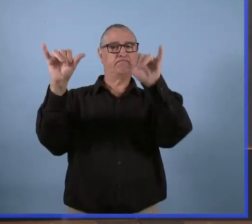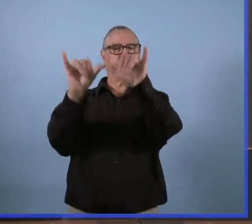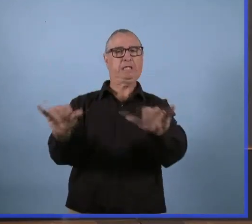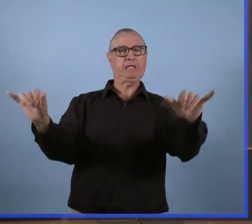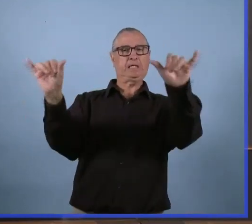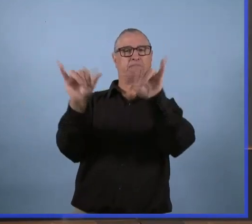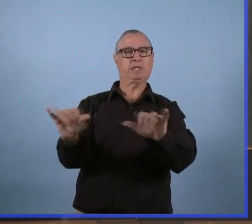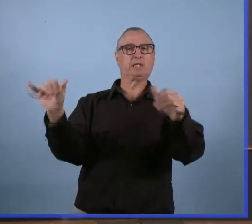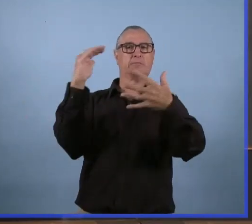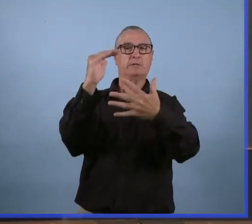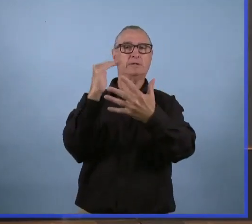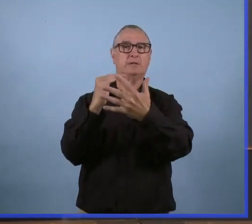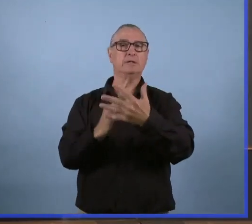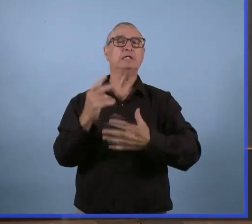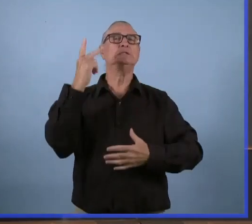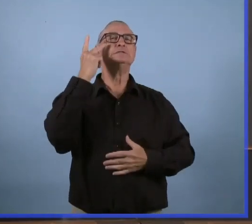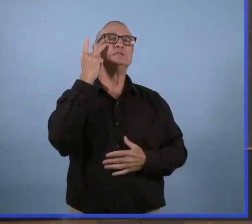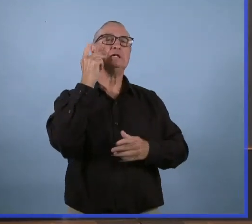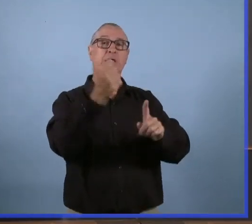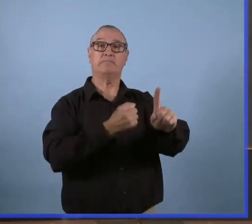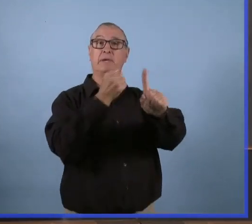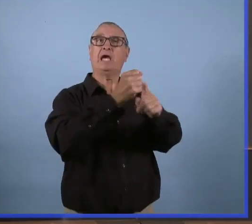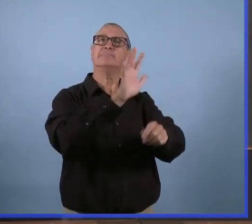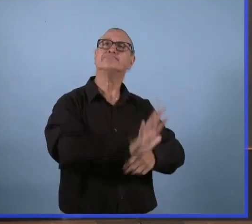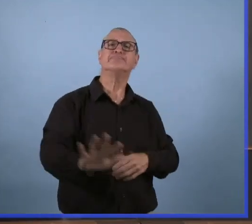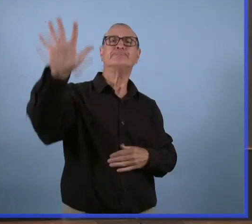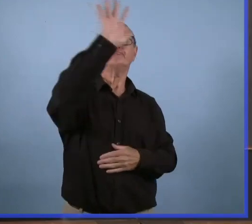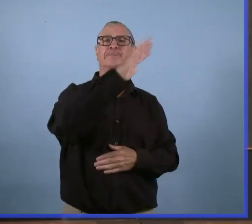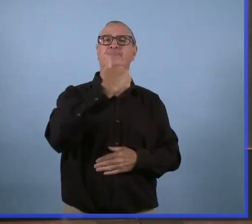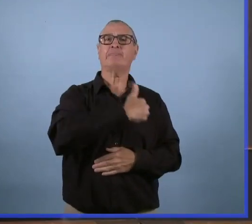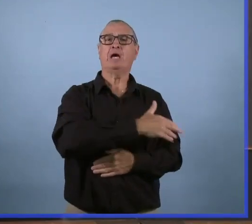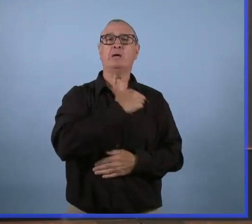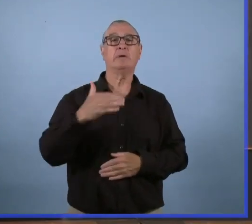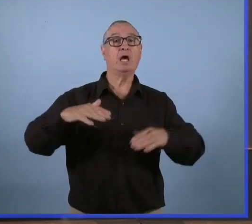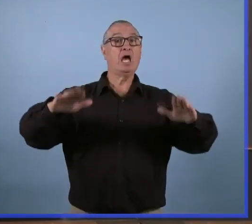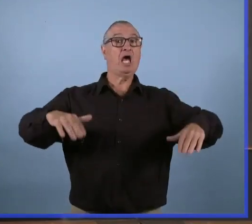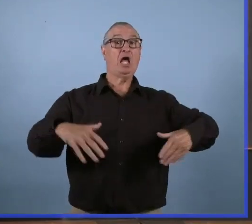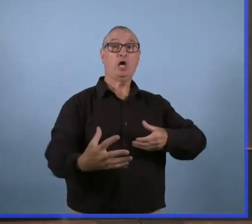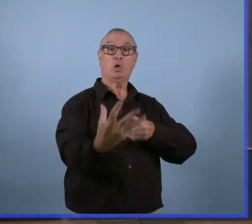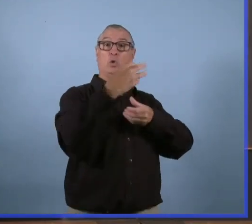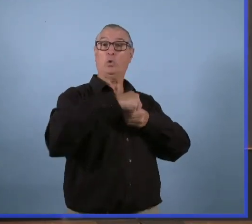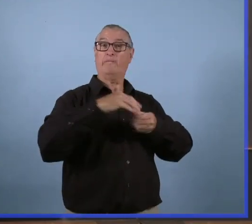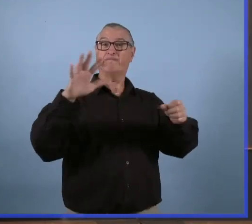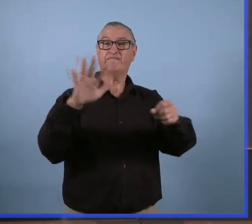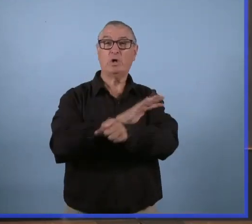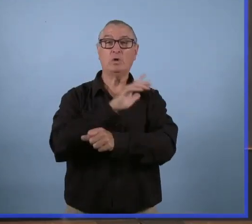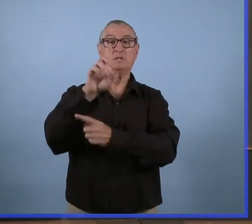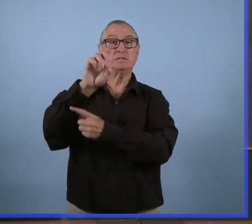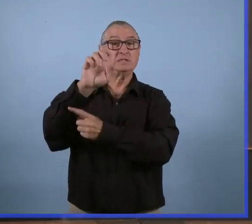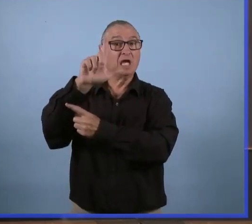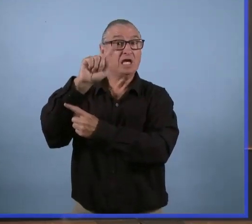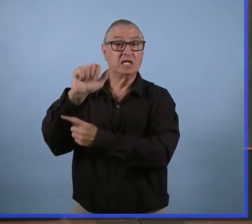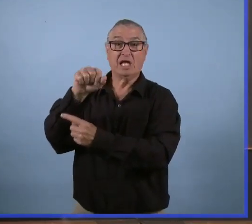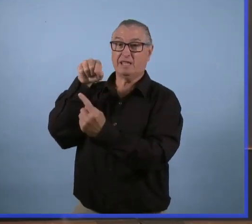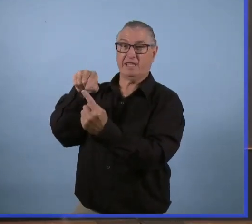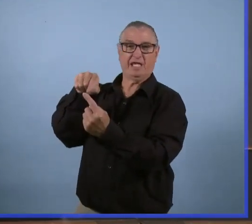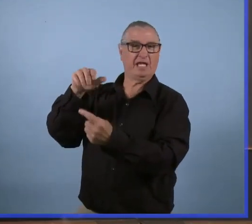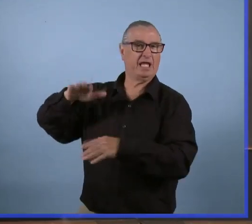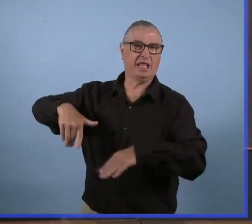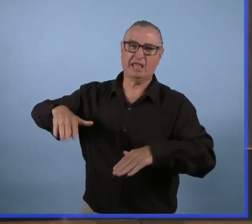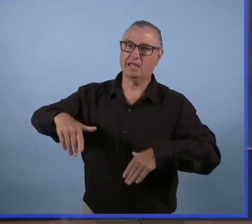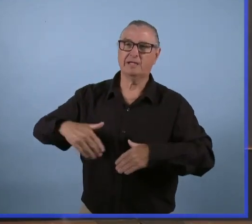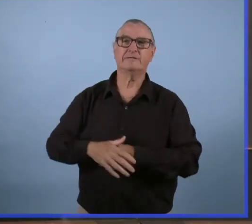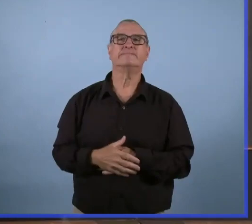voir les impacts de ce variant au Manitoba. C'est la raison pour laquelle la réouverture est